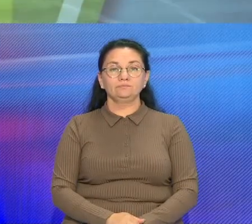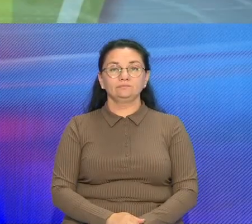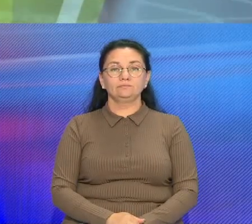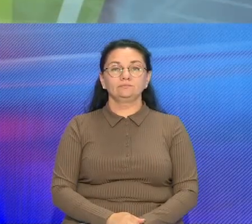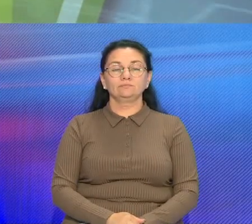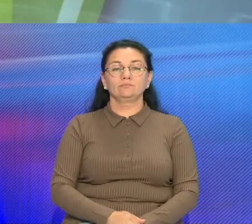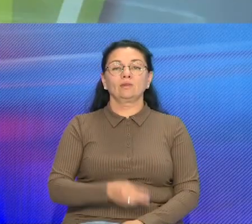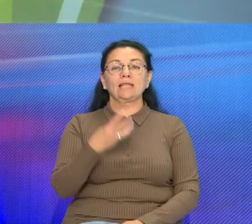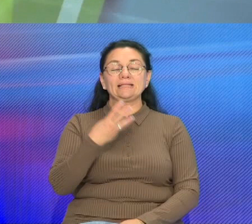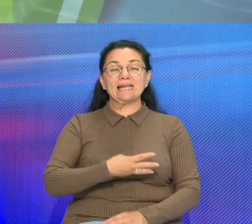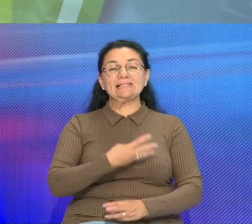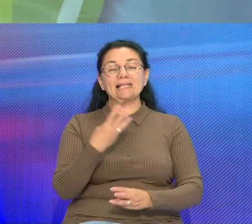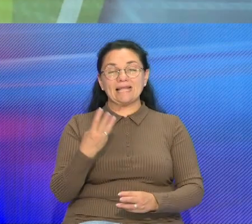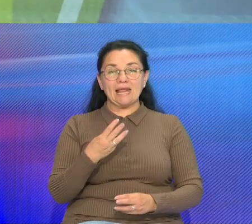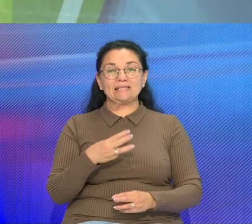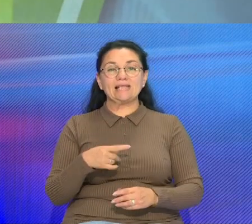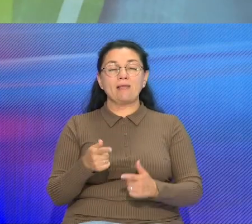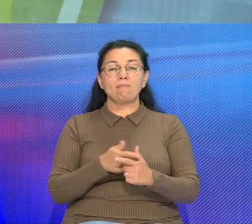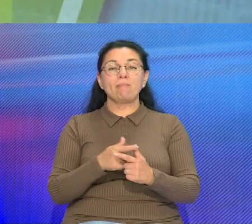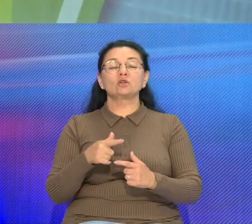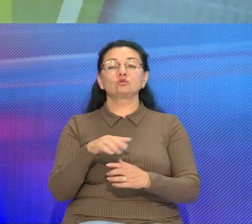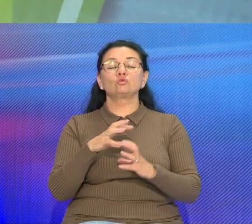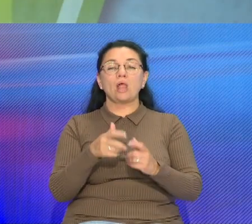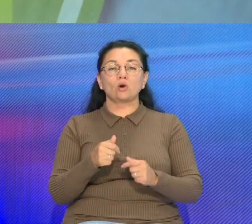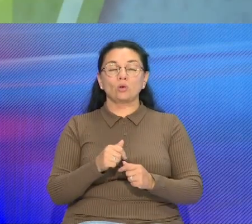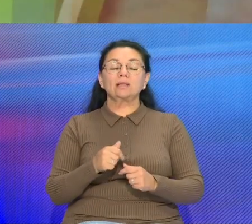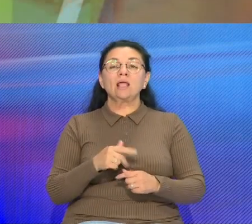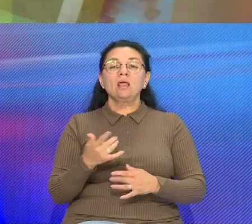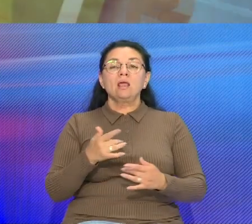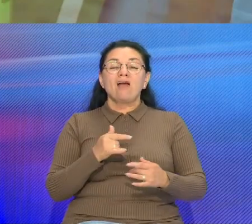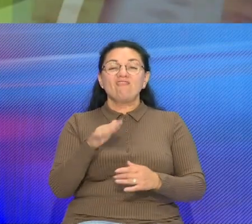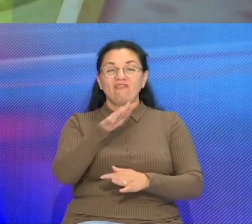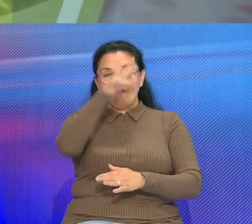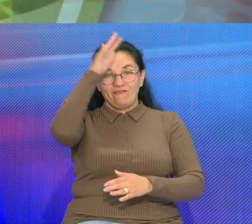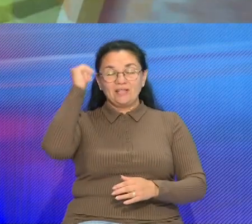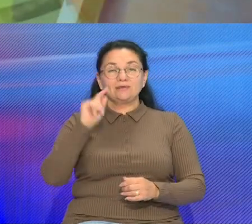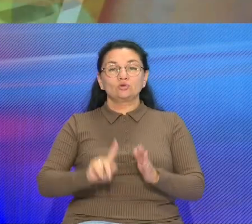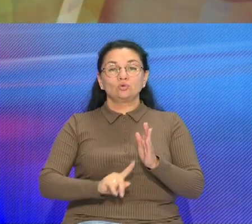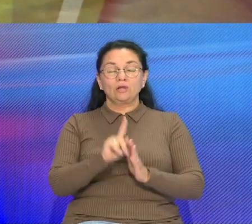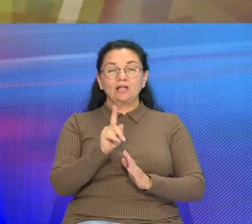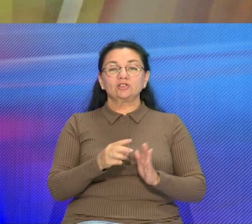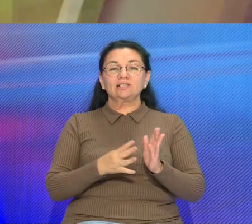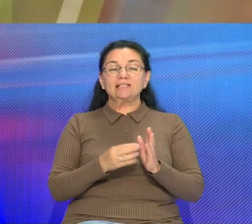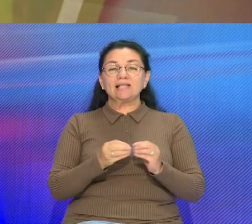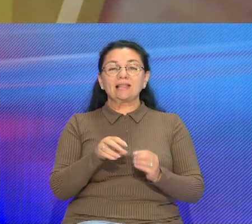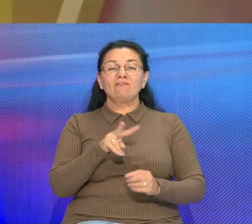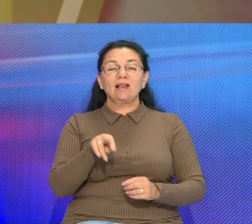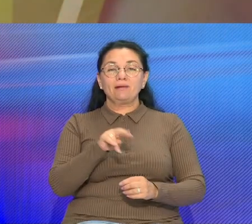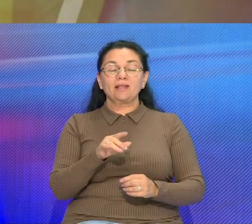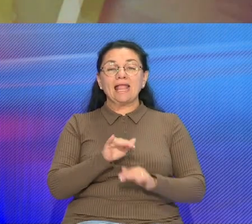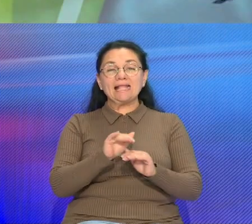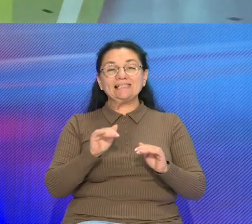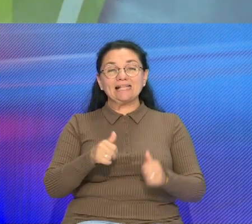33-й Международный фестиваль Мастацтва у Славянской базару Ветебску Стартовал 9-го лепеня с 10-го музычного